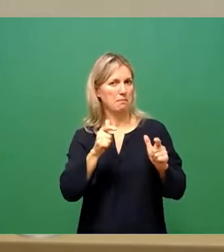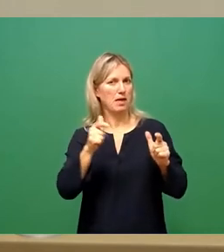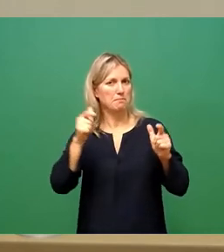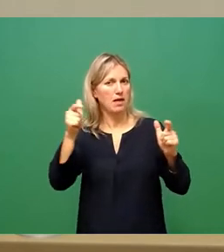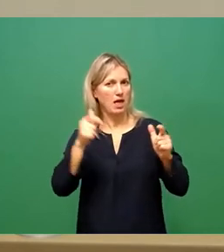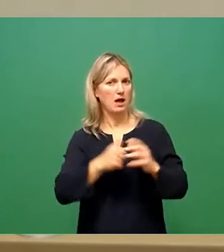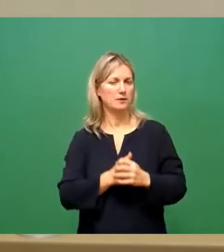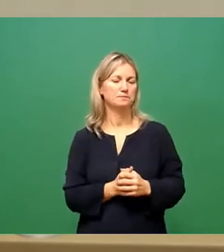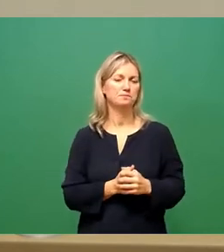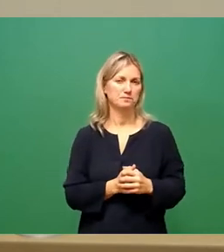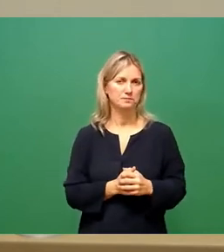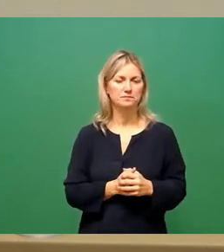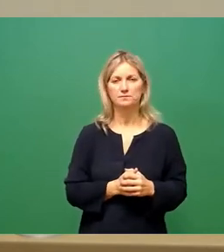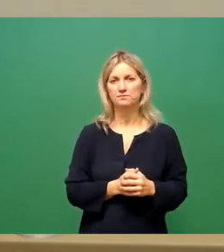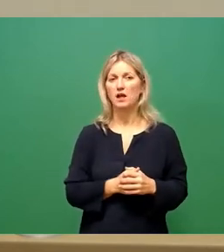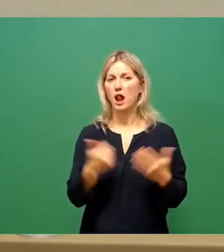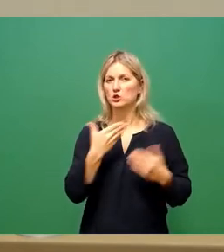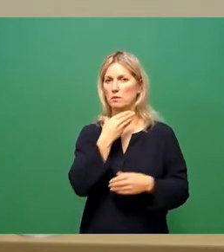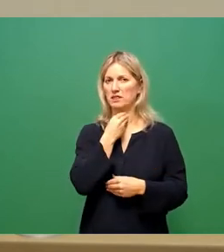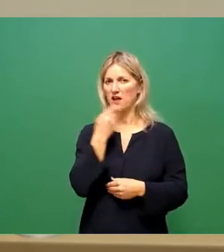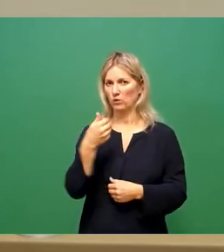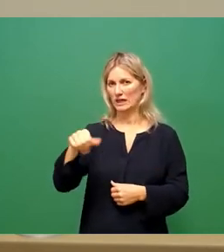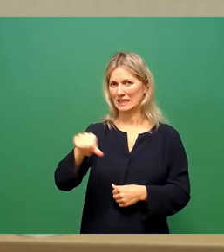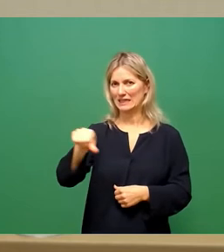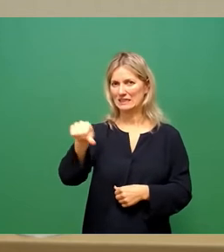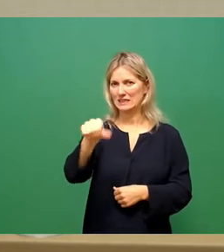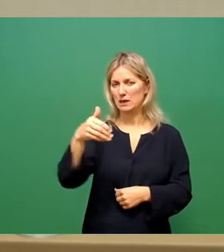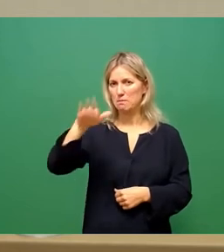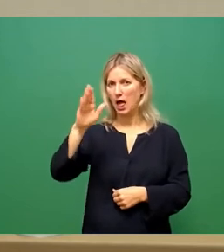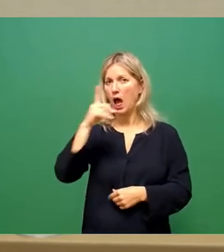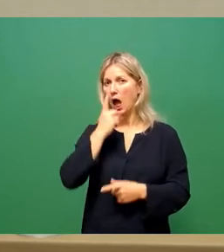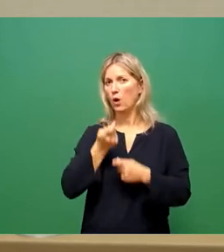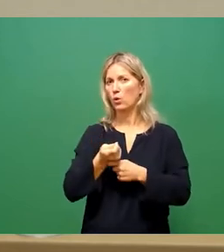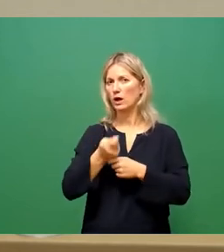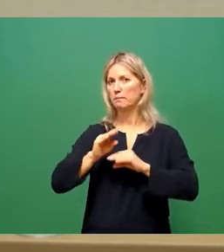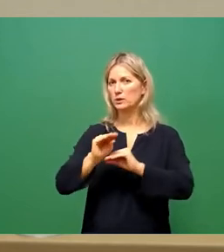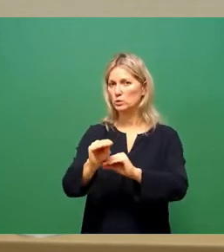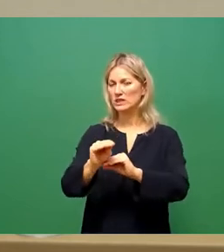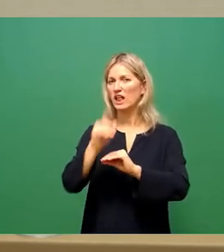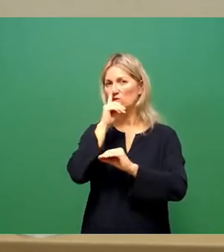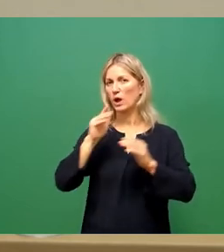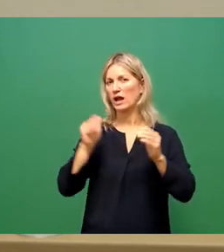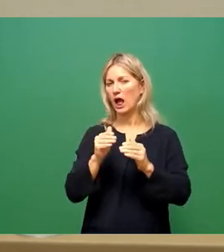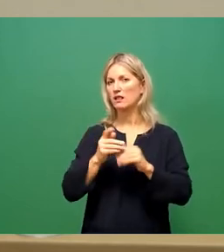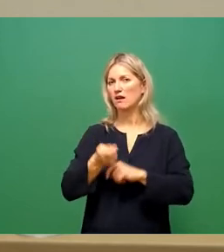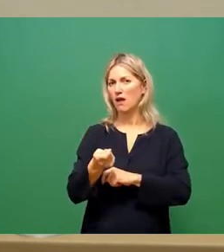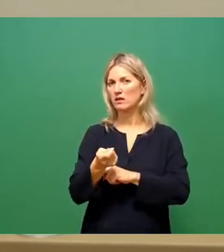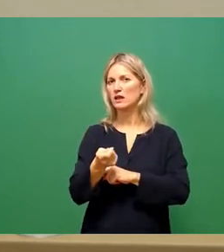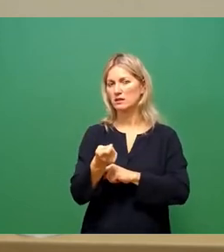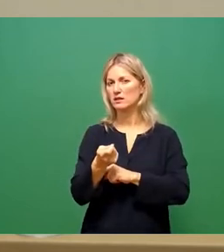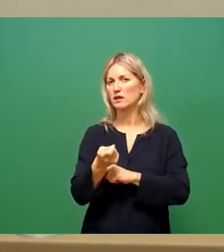Gießbedarf und auch die gärtnerische Nutzung der Kleingarten verändert sich, beziehungsweise auch die